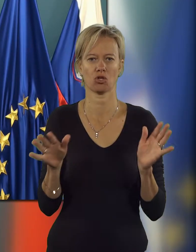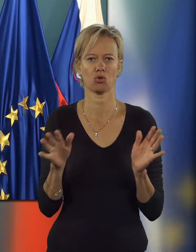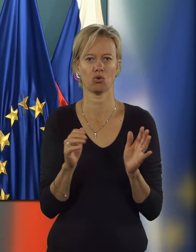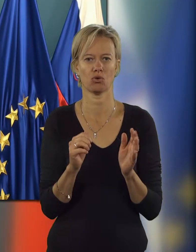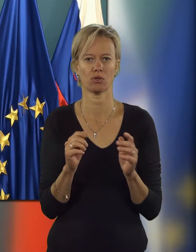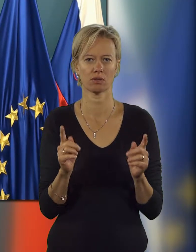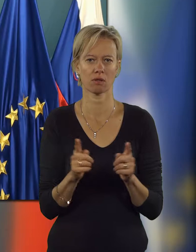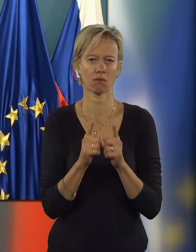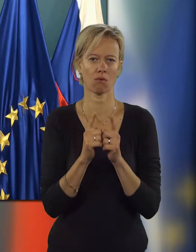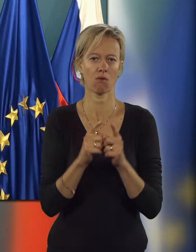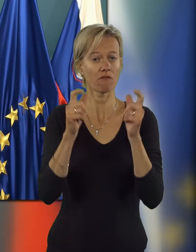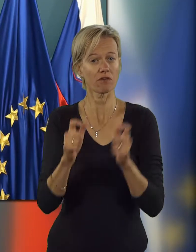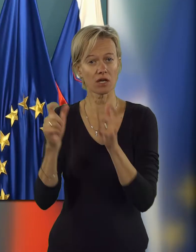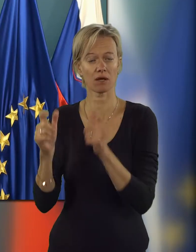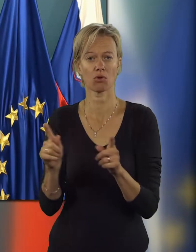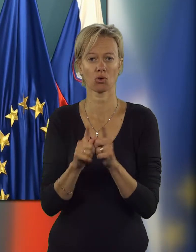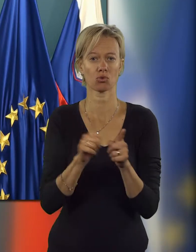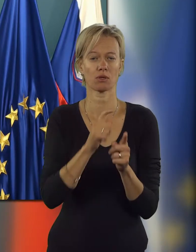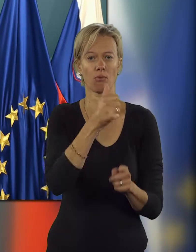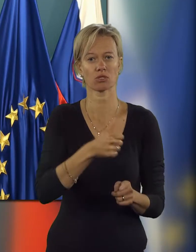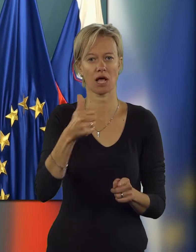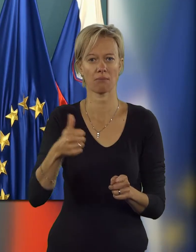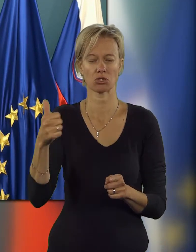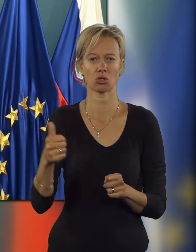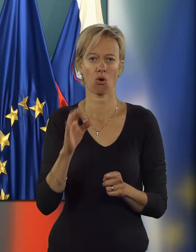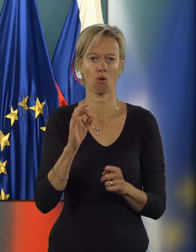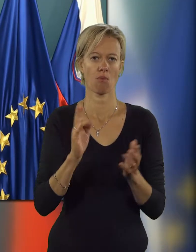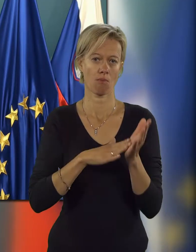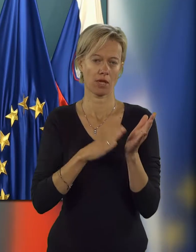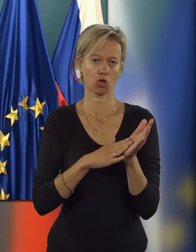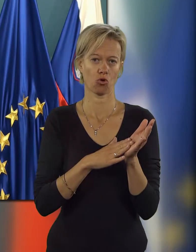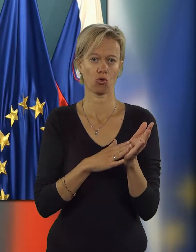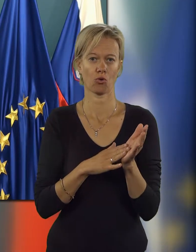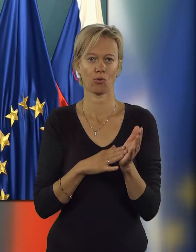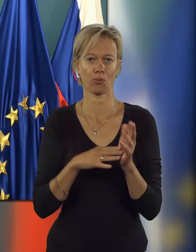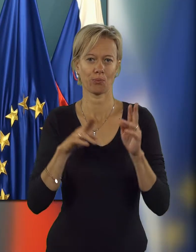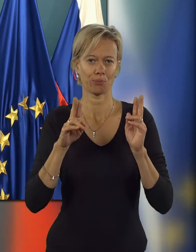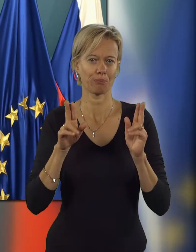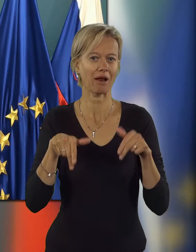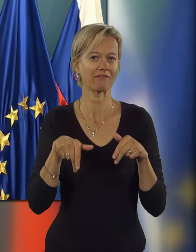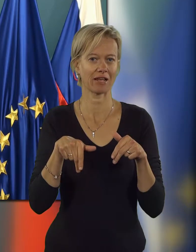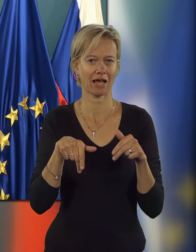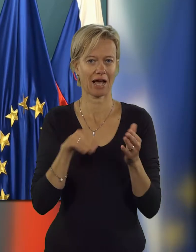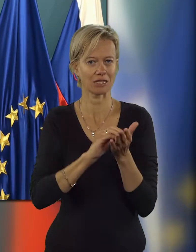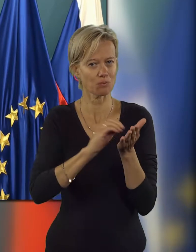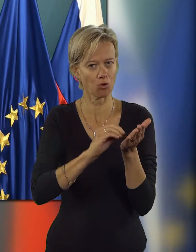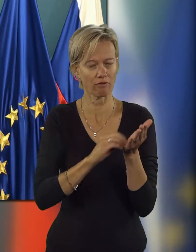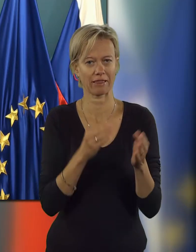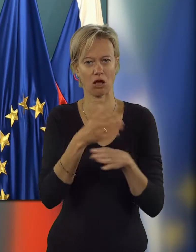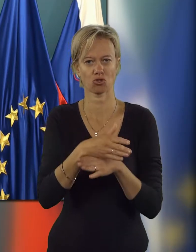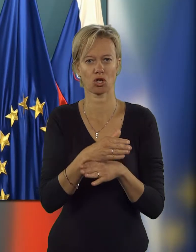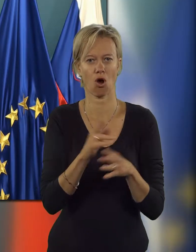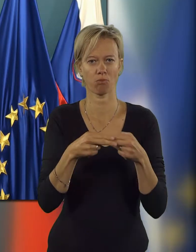tako firam, kot tudi posameznikov o pomenu pravilnega izpolnjevanja